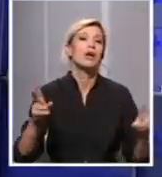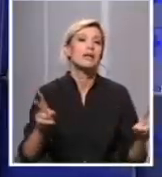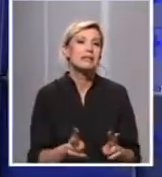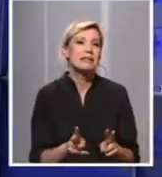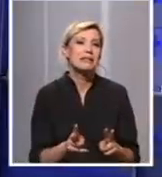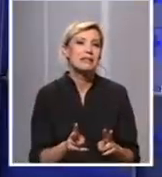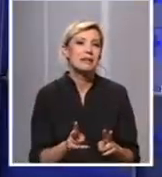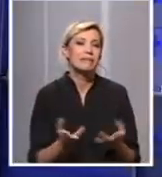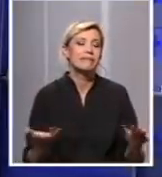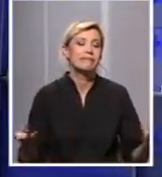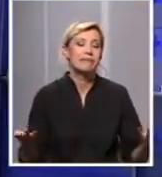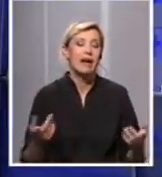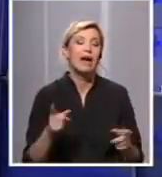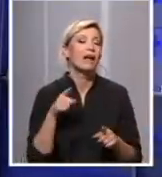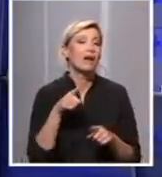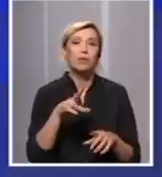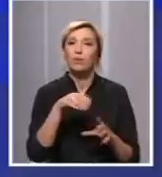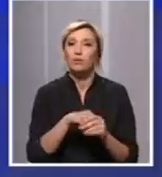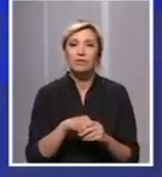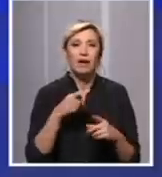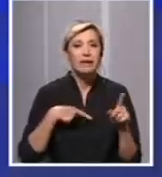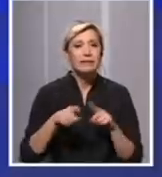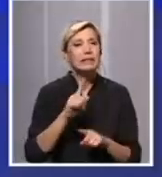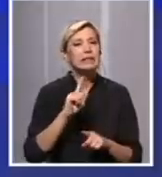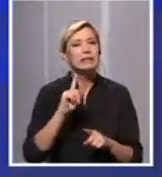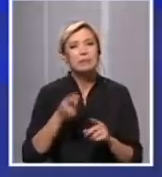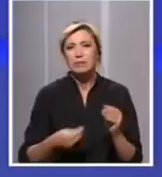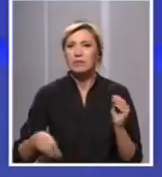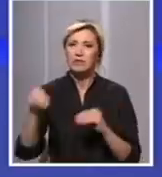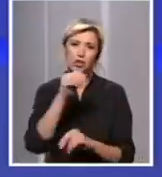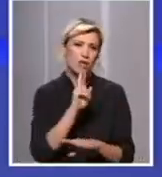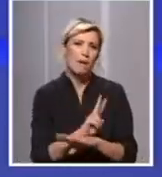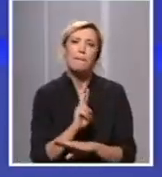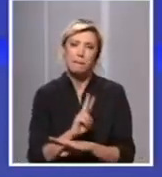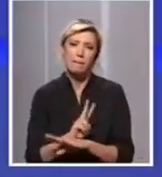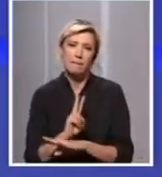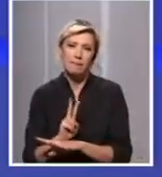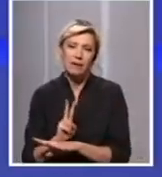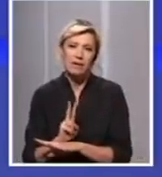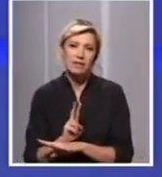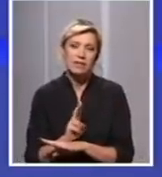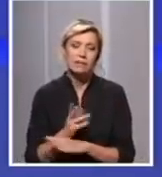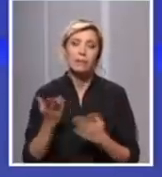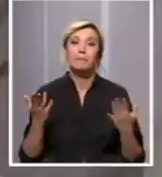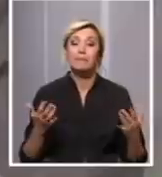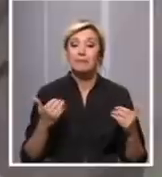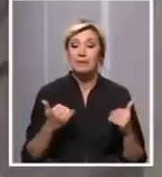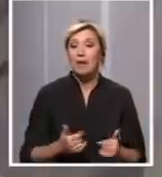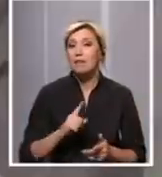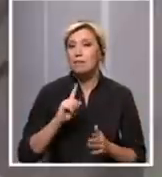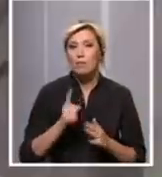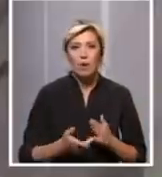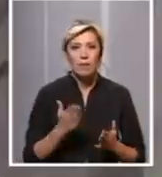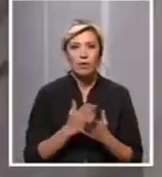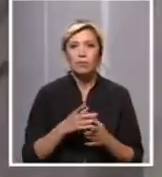budemo i mi oprezni. Jeste. Svi mora da budemo oprezni. Upravo kad smo kod ovog opreza sad hteli i ne hteli, moramo da budemo. U Beogradu je